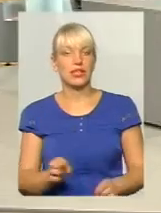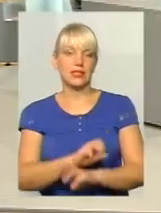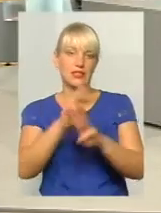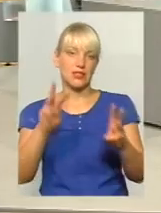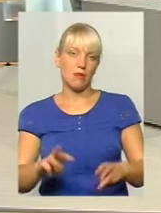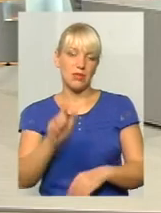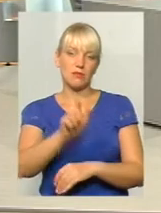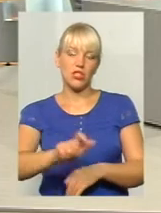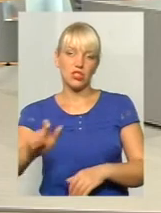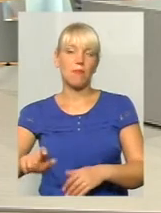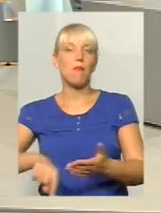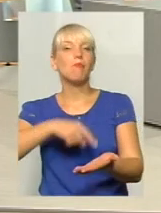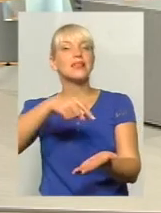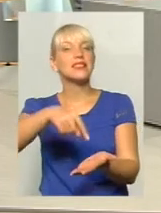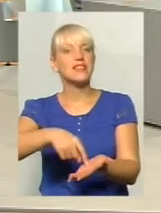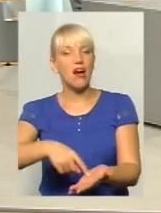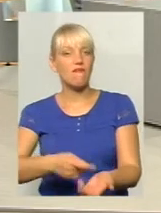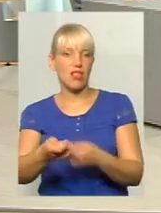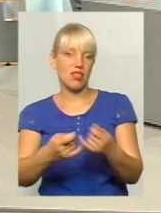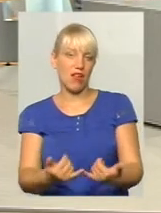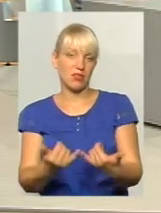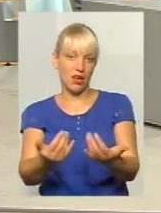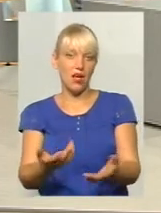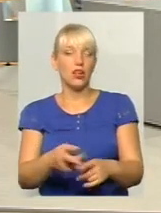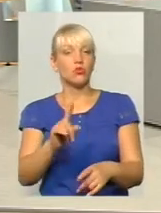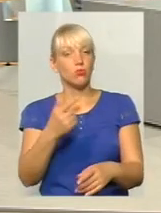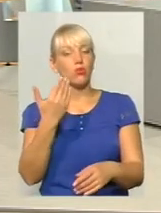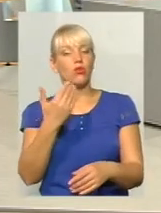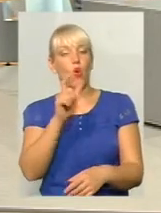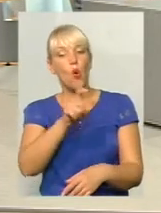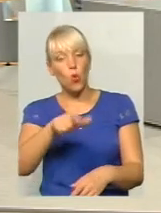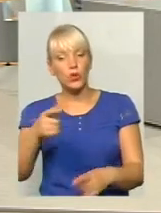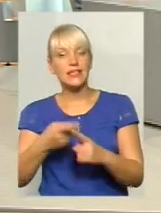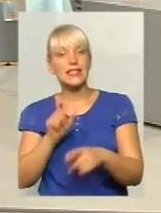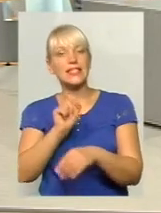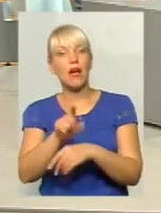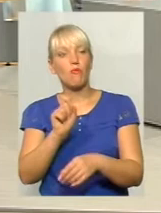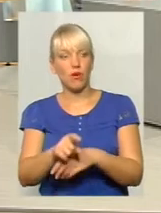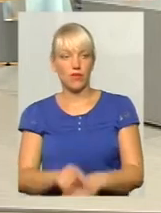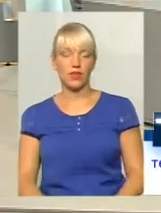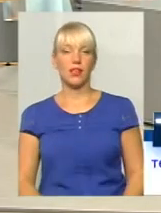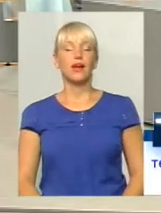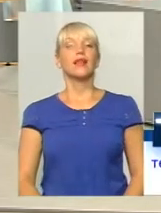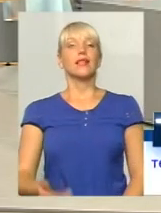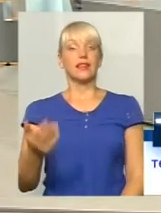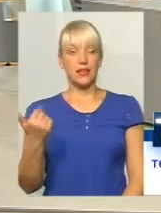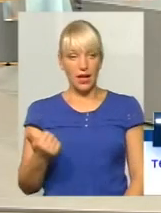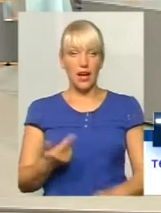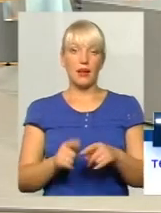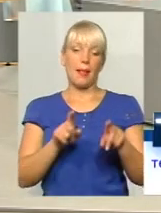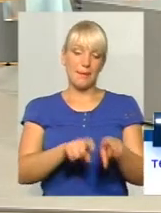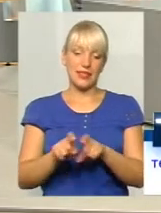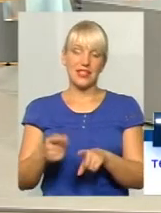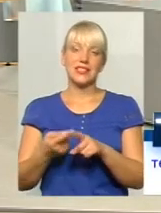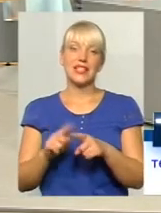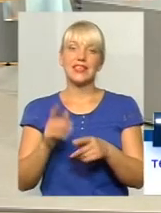міська влада. Тому вони замовники. Безпосередньо пасажирів є замовник. Тому ми на сьогодні